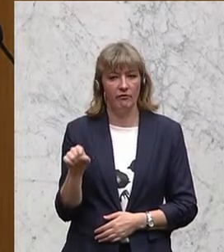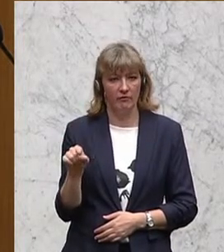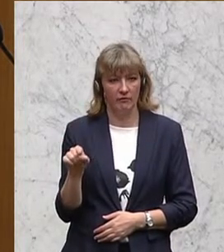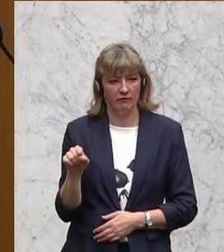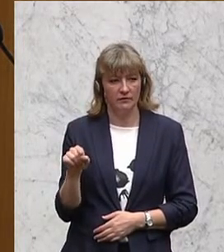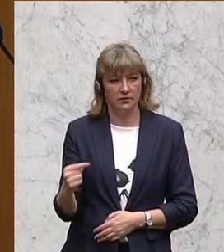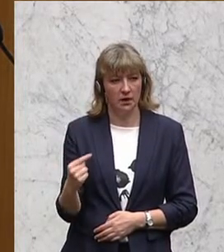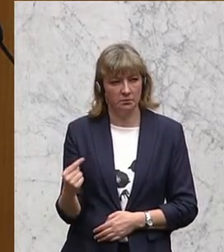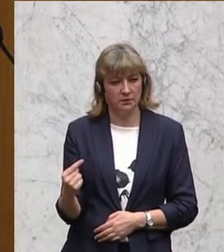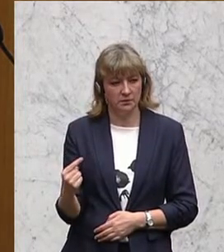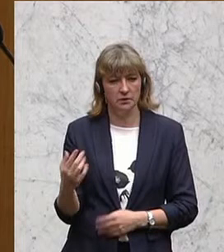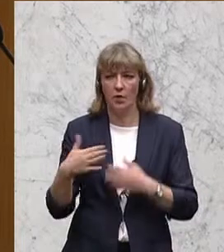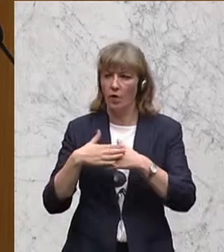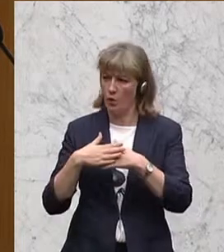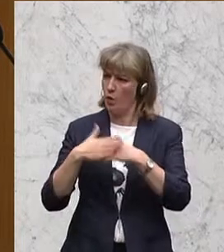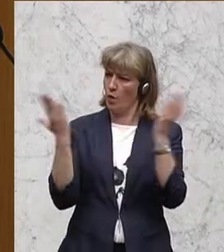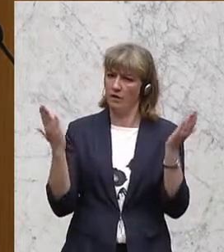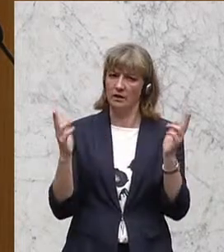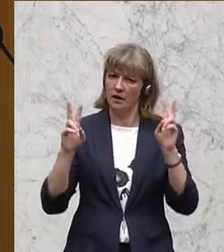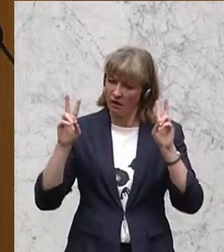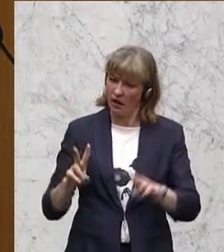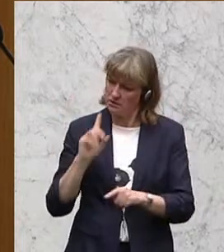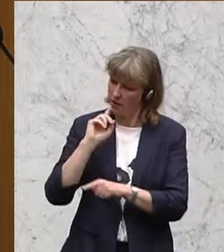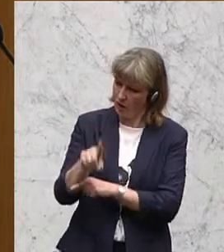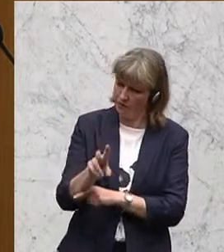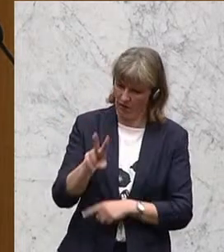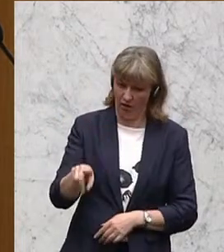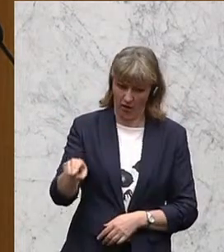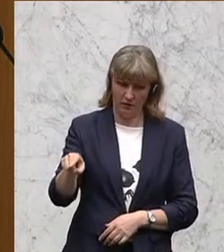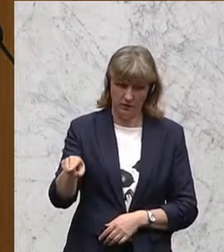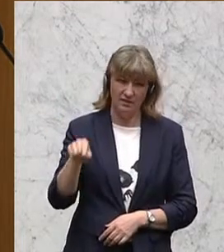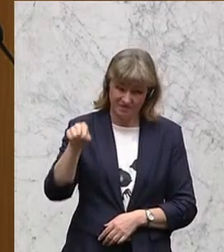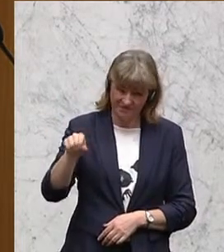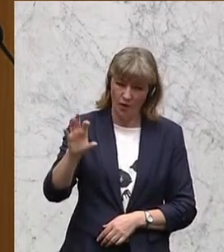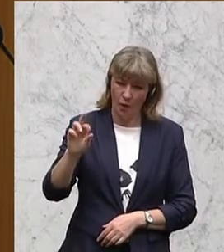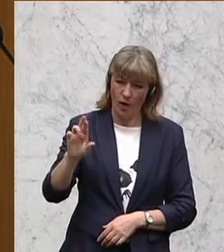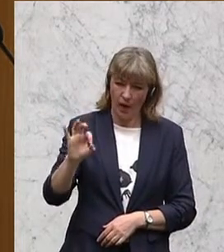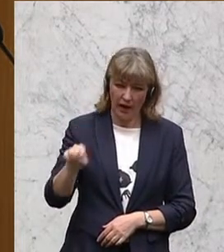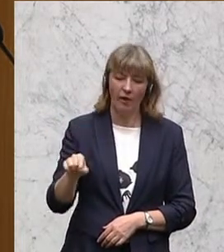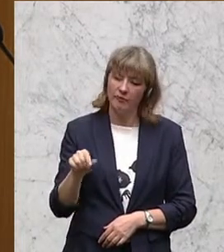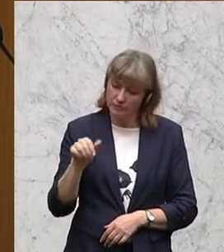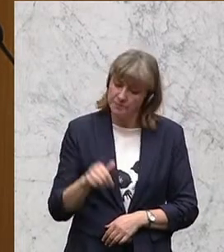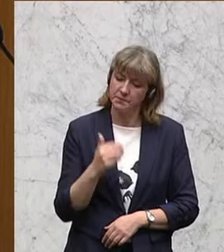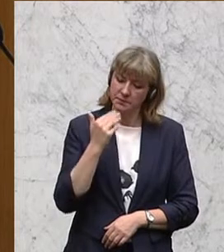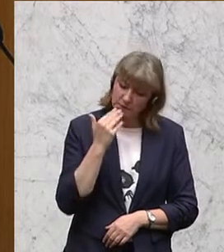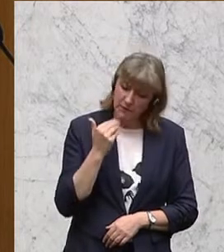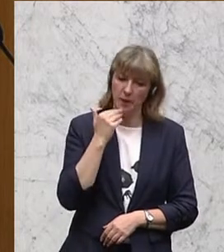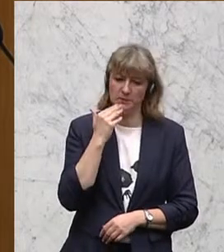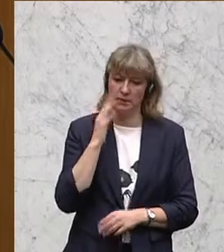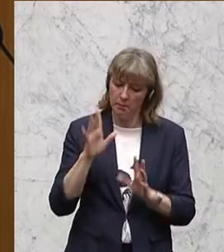-rechtlichen Auftrag hat, auch hier bewusst Maßnahmen setzt.